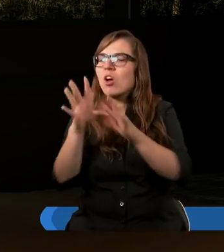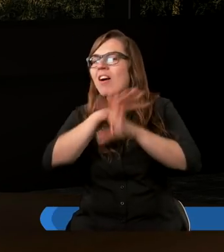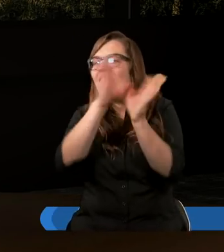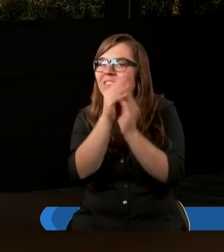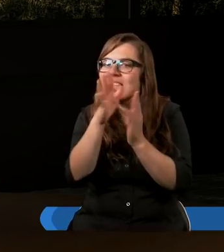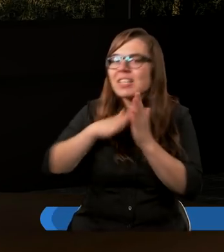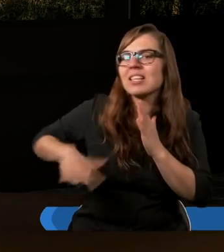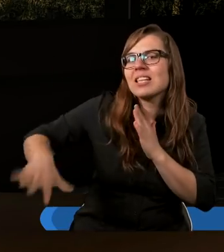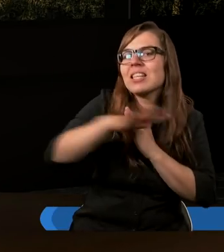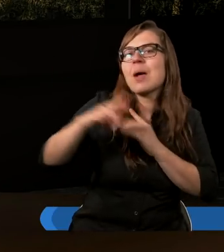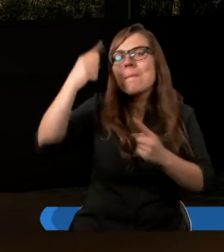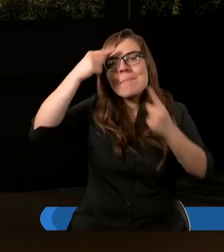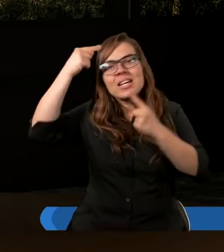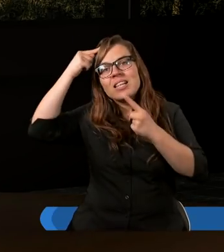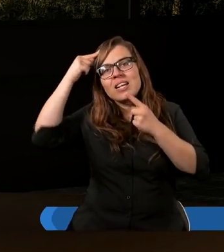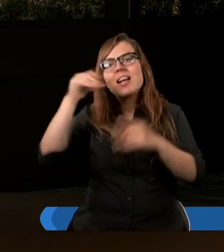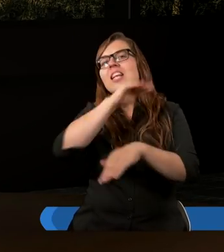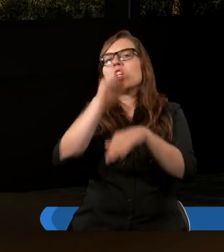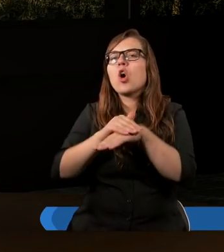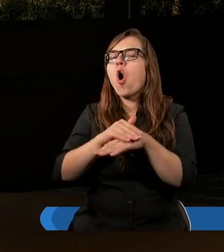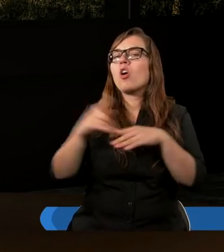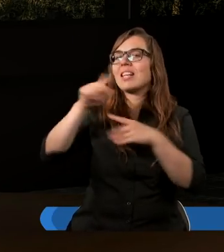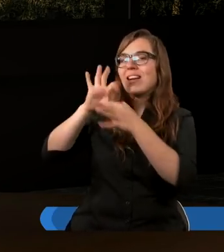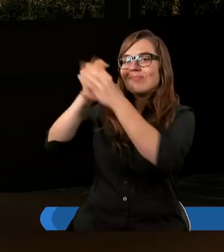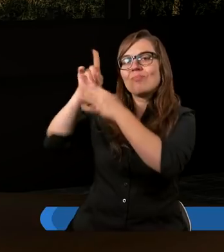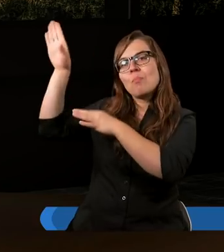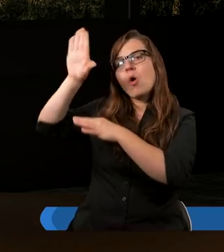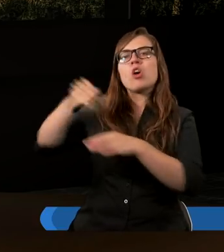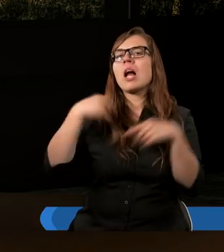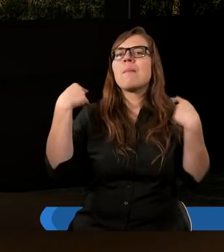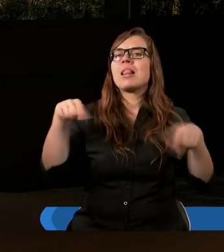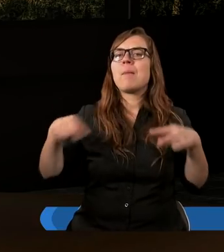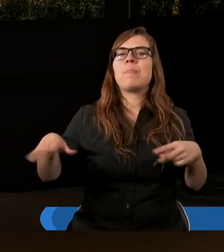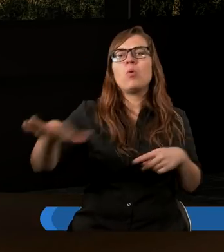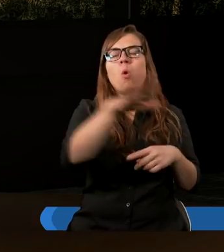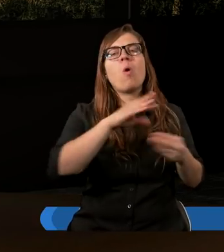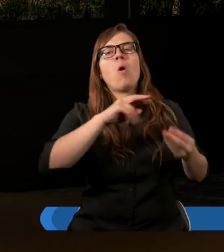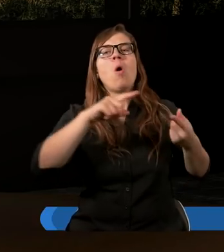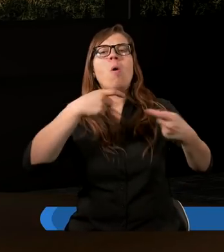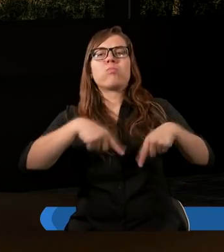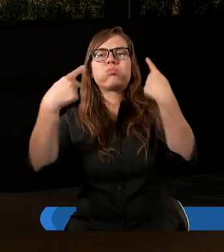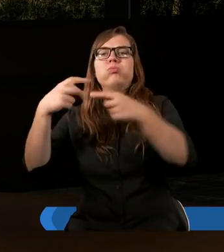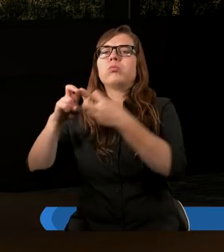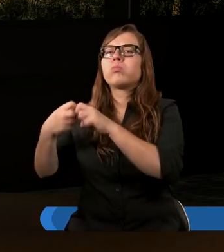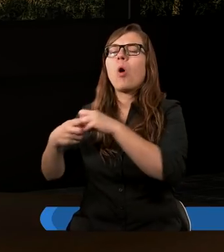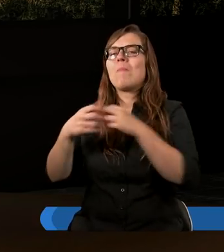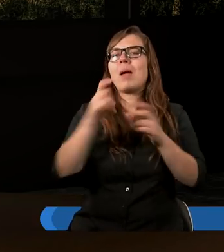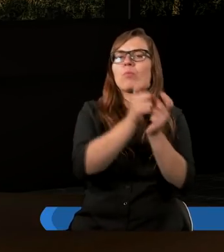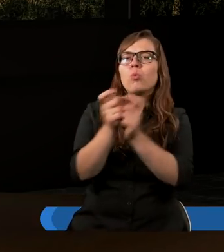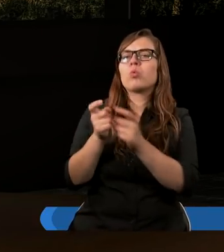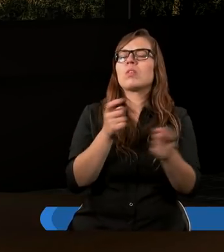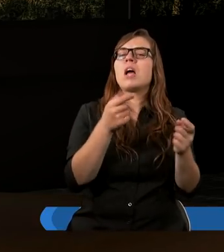byli jednomyślni, jakby nie było między wami rozłamów, czy byście byli zespoleni jednością myśli,